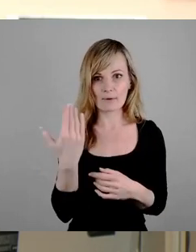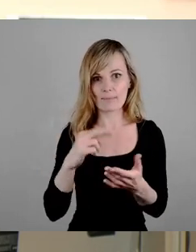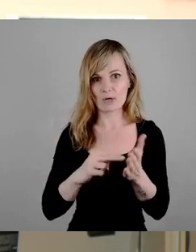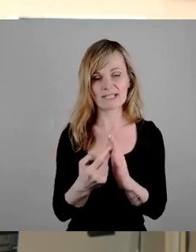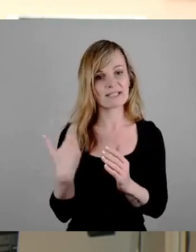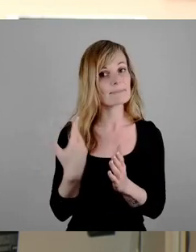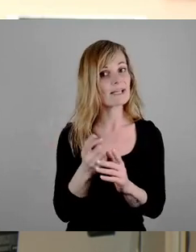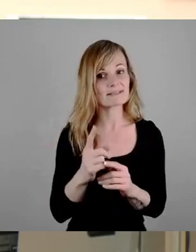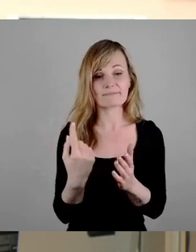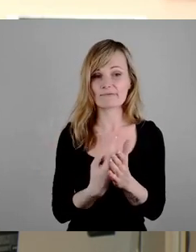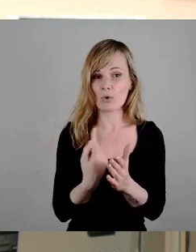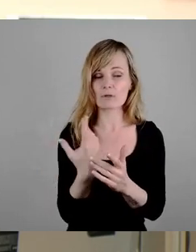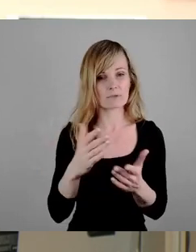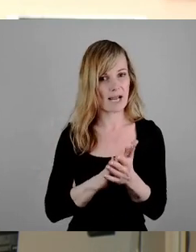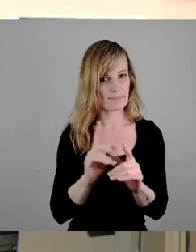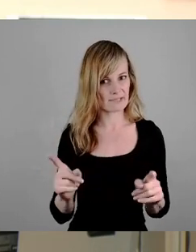einforderten.